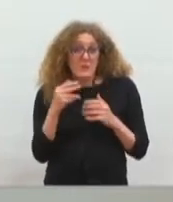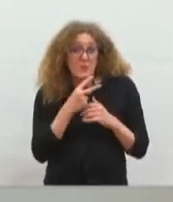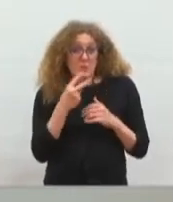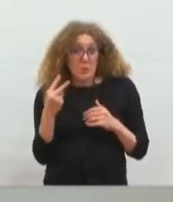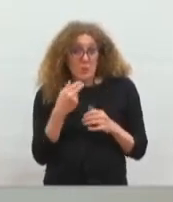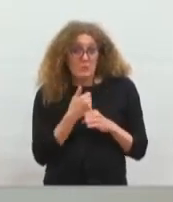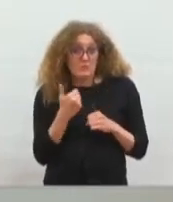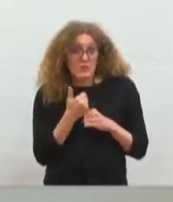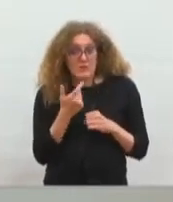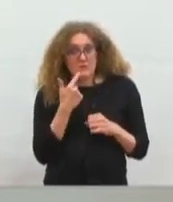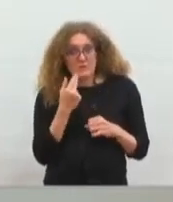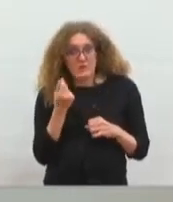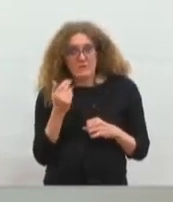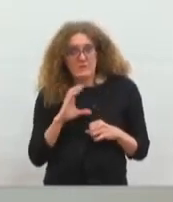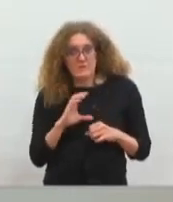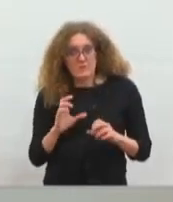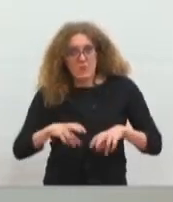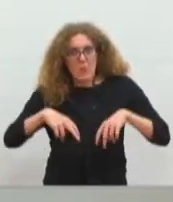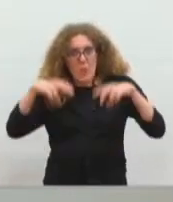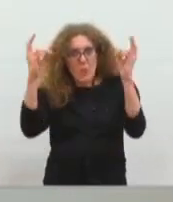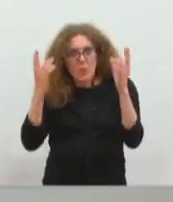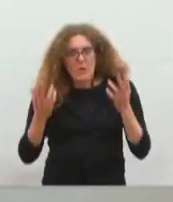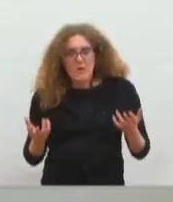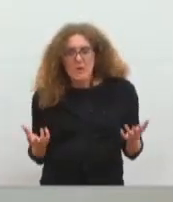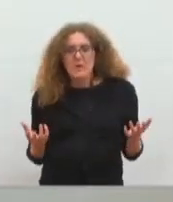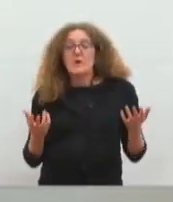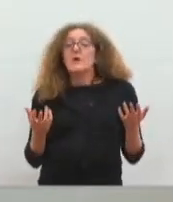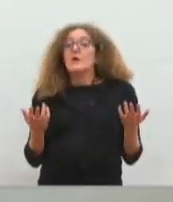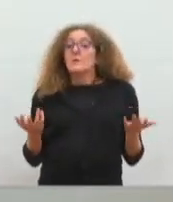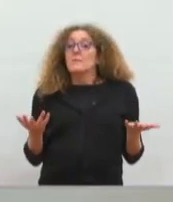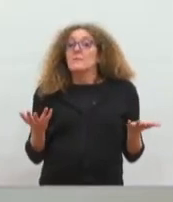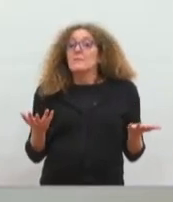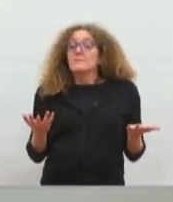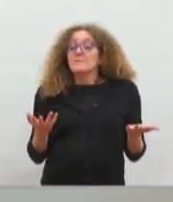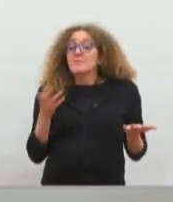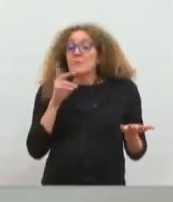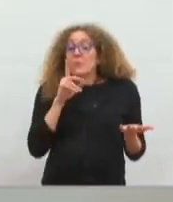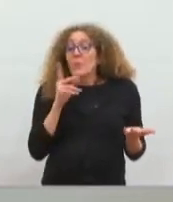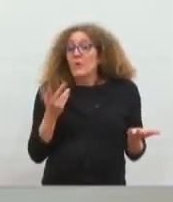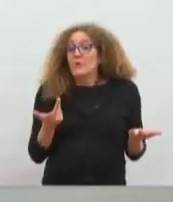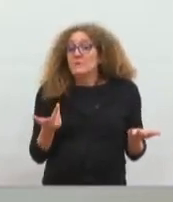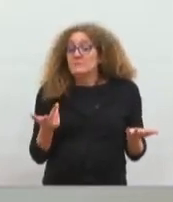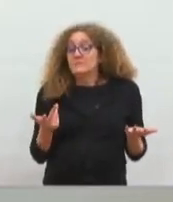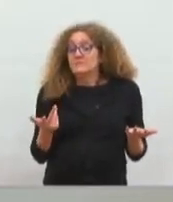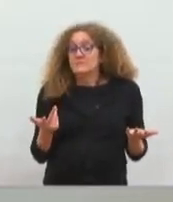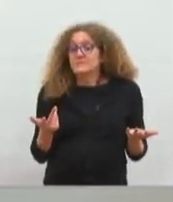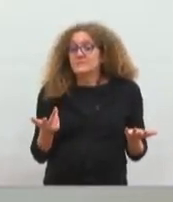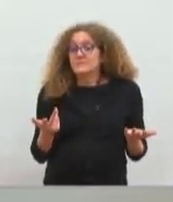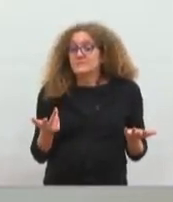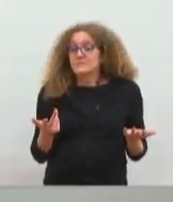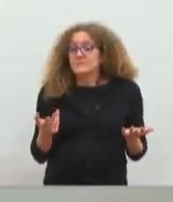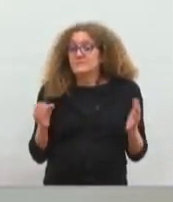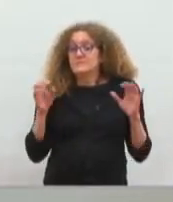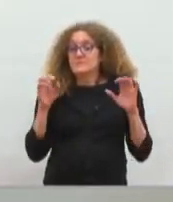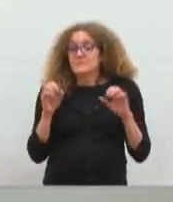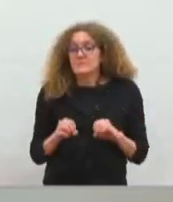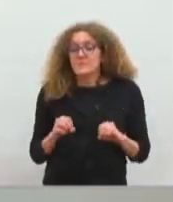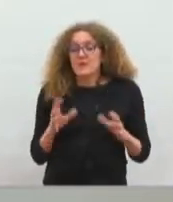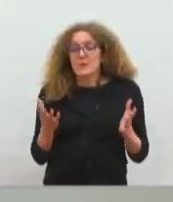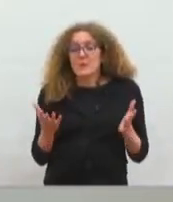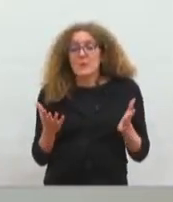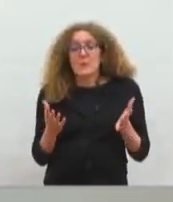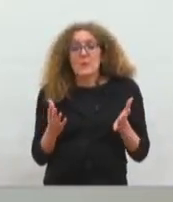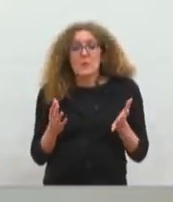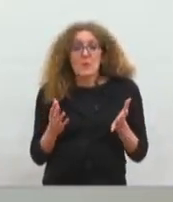l'ampleur de l'investissement et nous avons pu le changer, cette ampleur d'investissement, parce que nous avons pu récupérer la totalité, mutualiser la